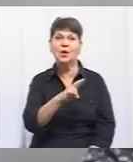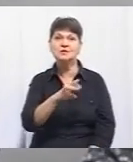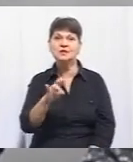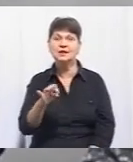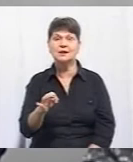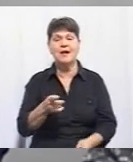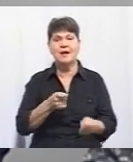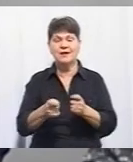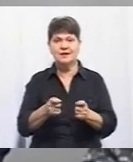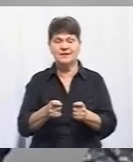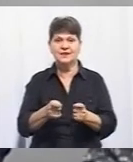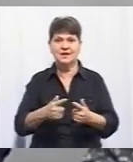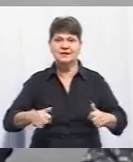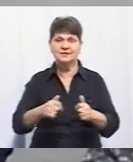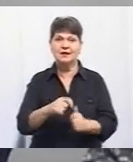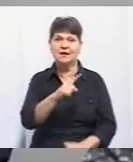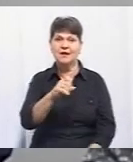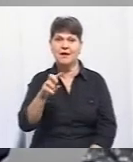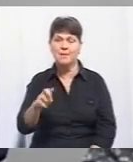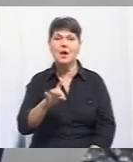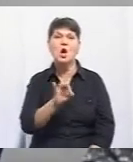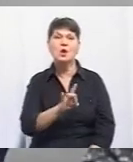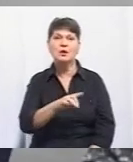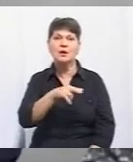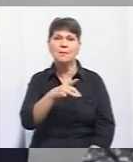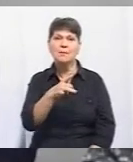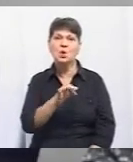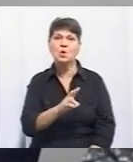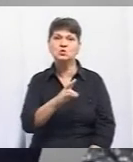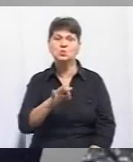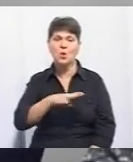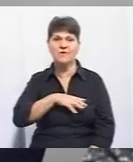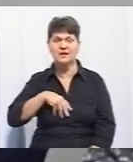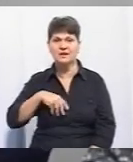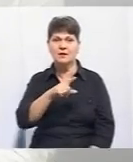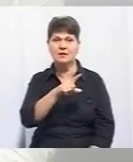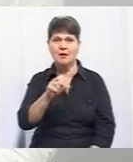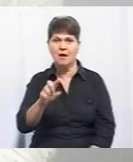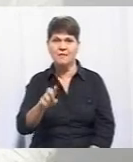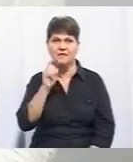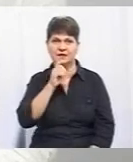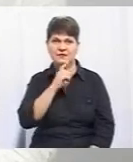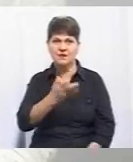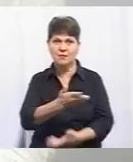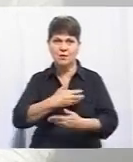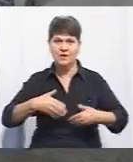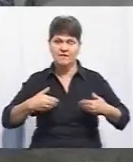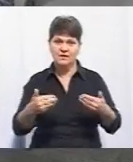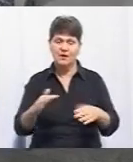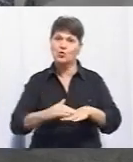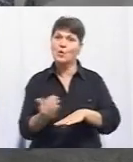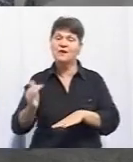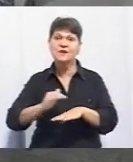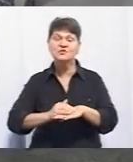організації ветеран хаб, і Роксолана Процко, керівниця проєкту ветеран хаб Вінниця. Мої вітання. Добрий вечір. Отже,